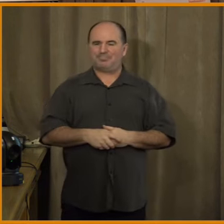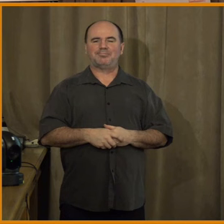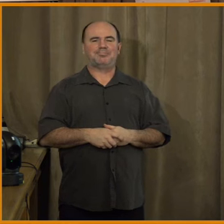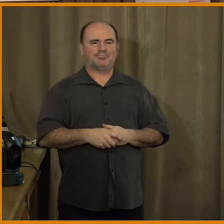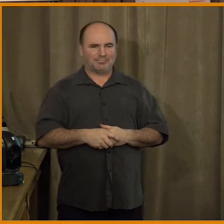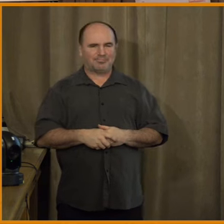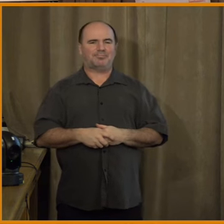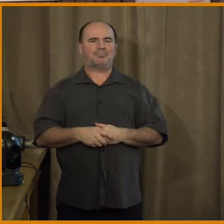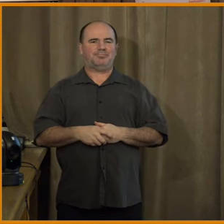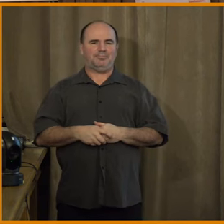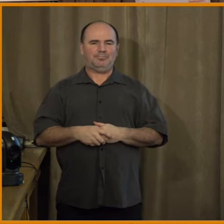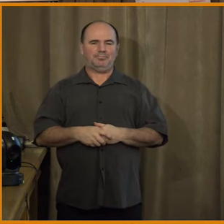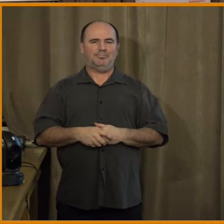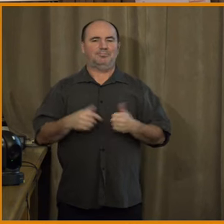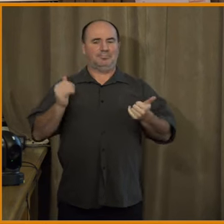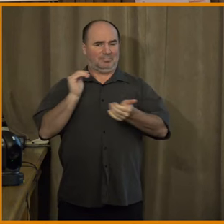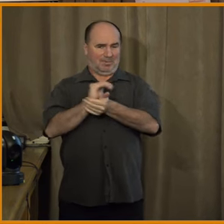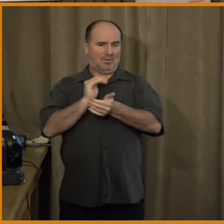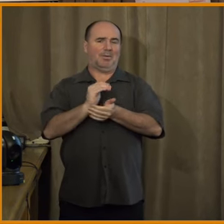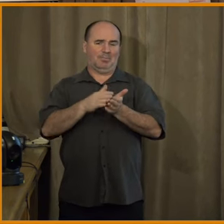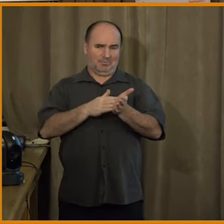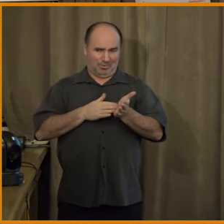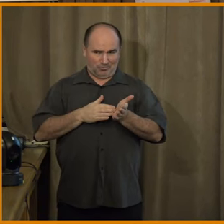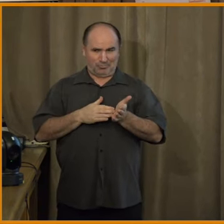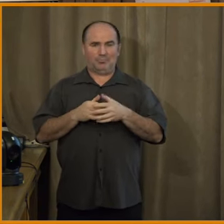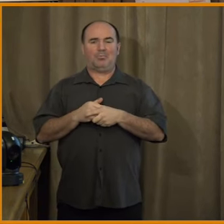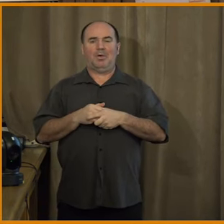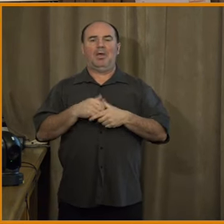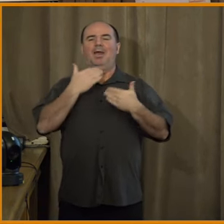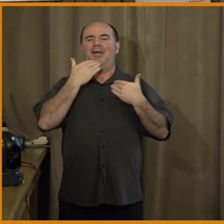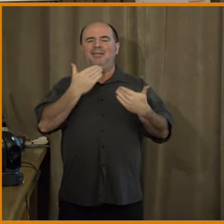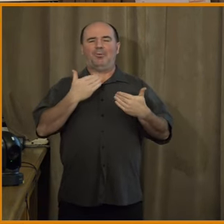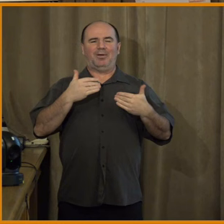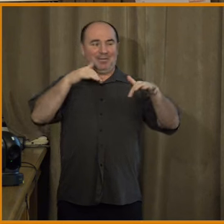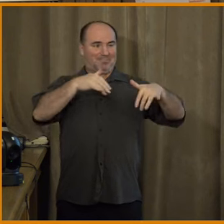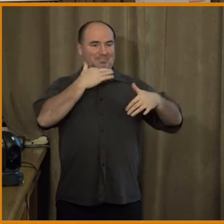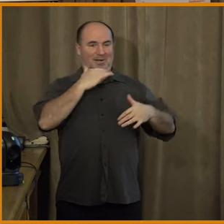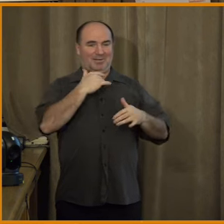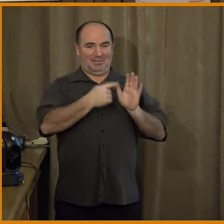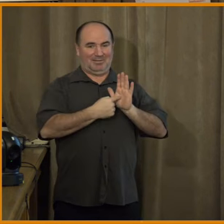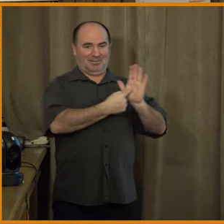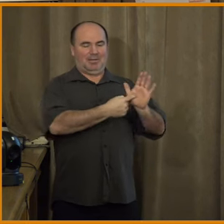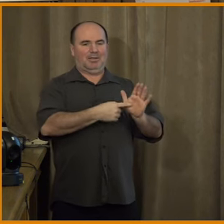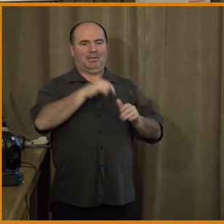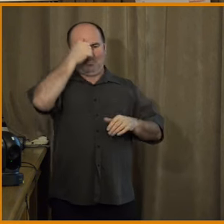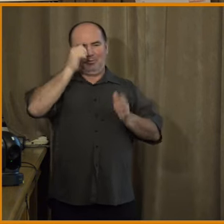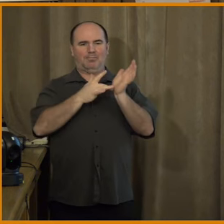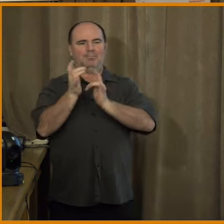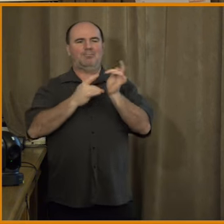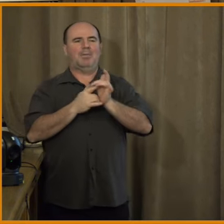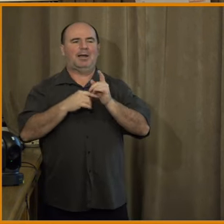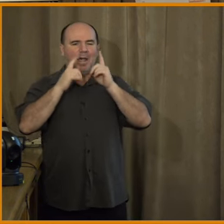Jo, tak já zatím začnu, než počkáme. Super, děkuju za prezentaci. Moje jméno je Marie Heřmanová, jsem antropoložka, pracuji na